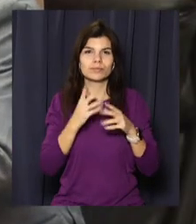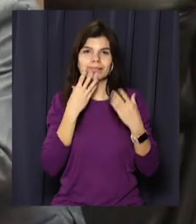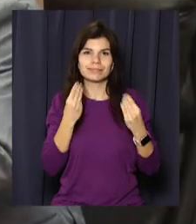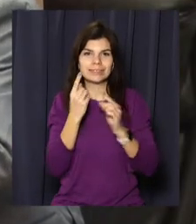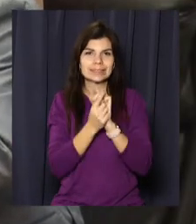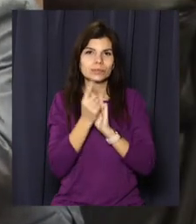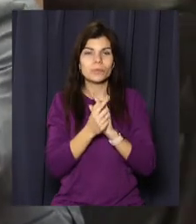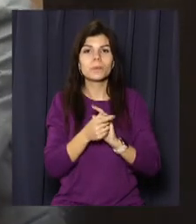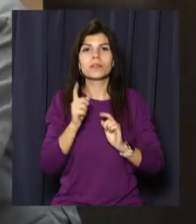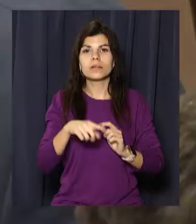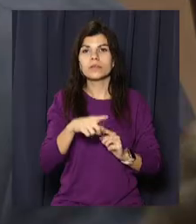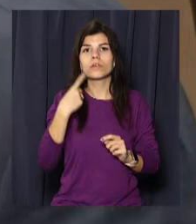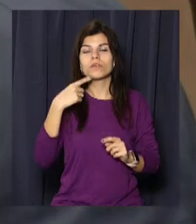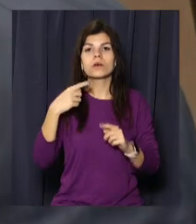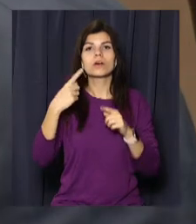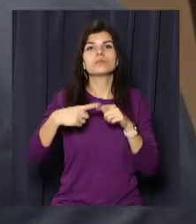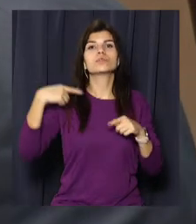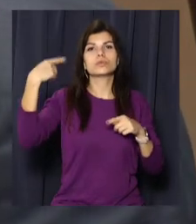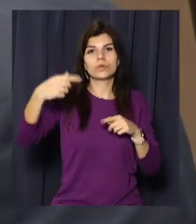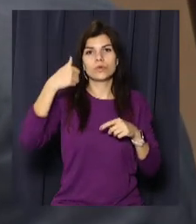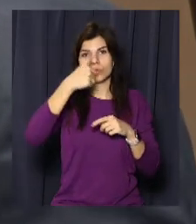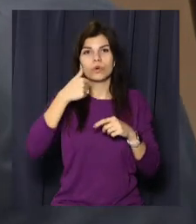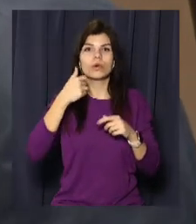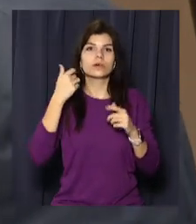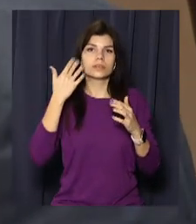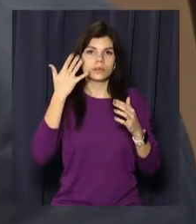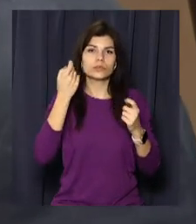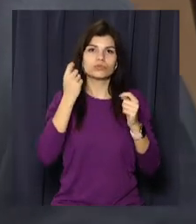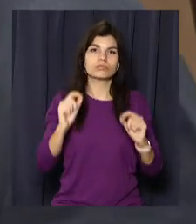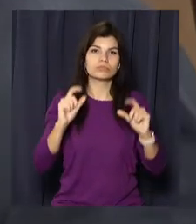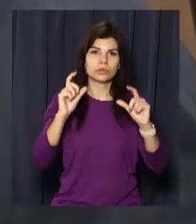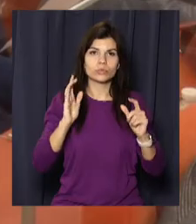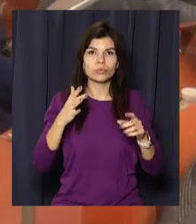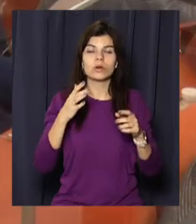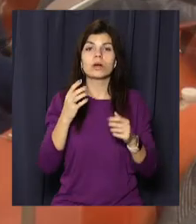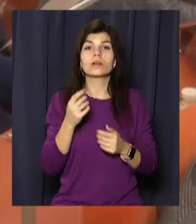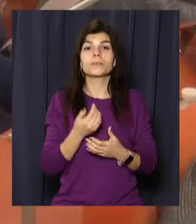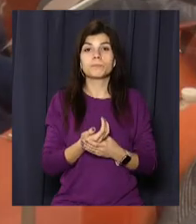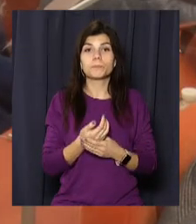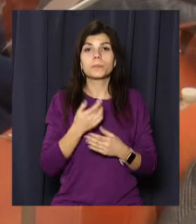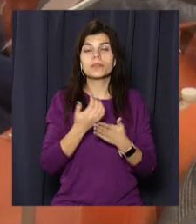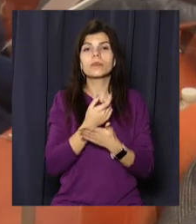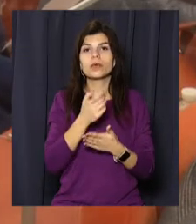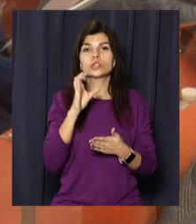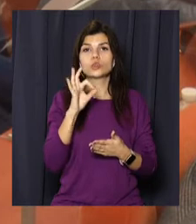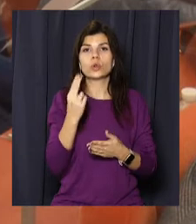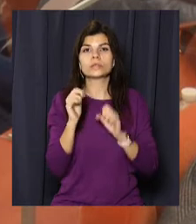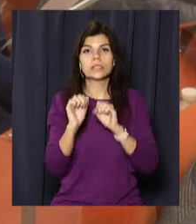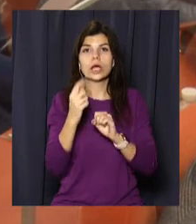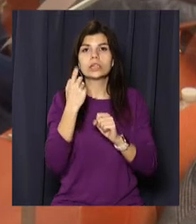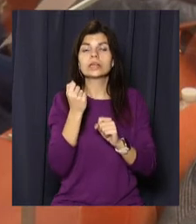також зросте коштори з транспортного і житлово-комунального господарства міста. На 100 мільйонів більше отримає соцзахист.